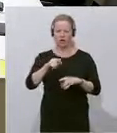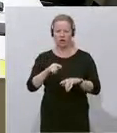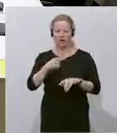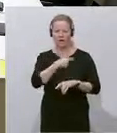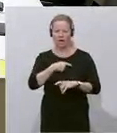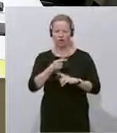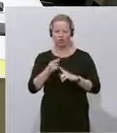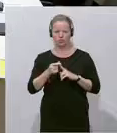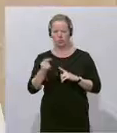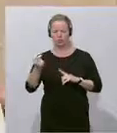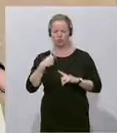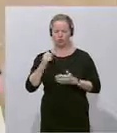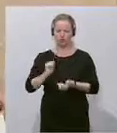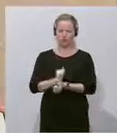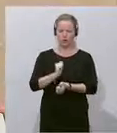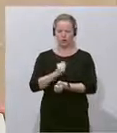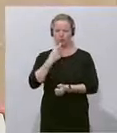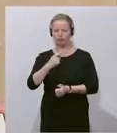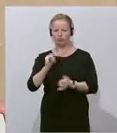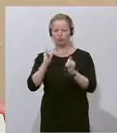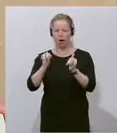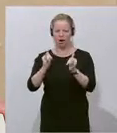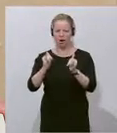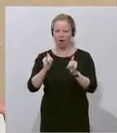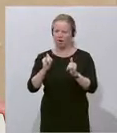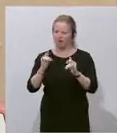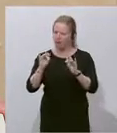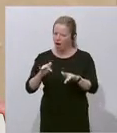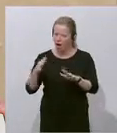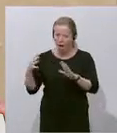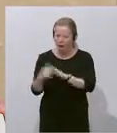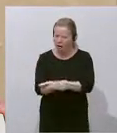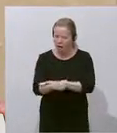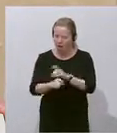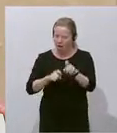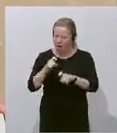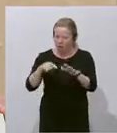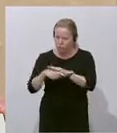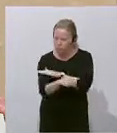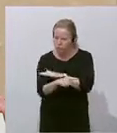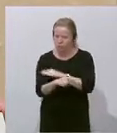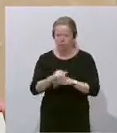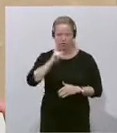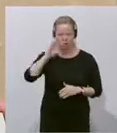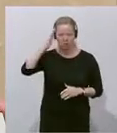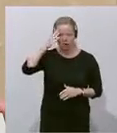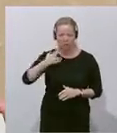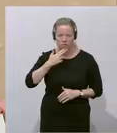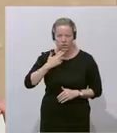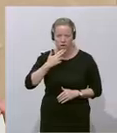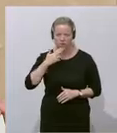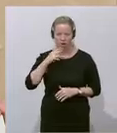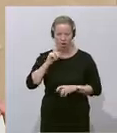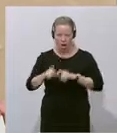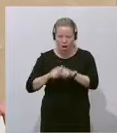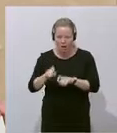Überzeugung feststellen. Ein Hackerangriff. Unbekannte Hacker haben